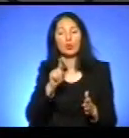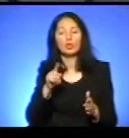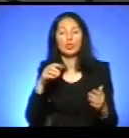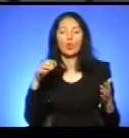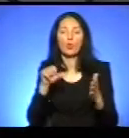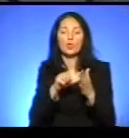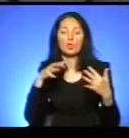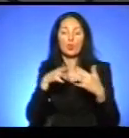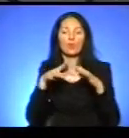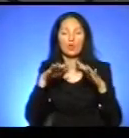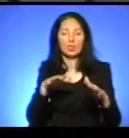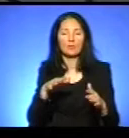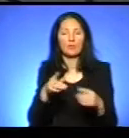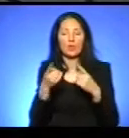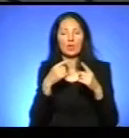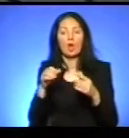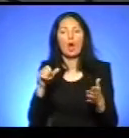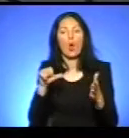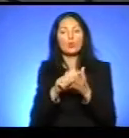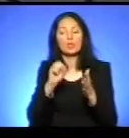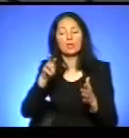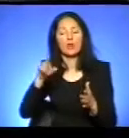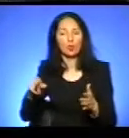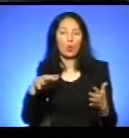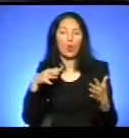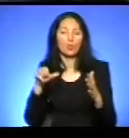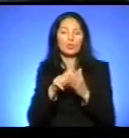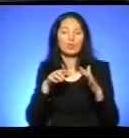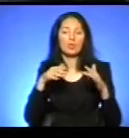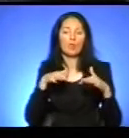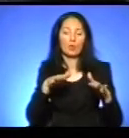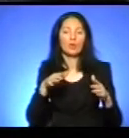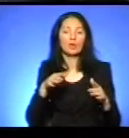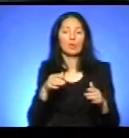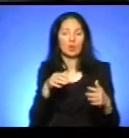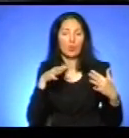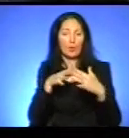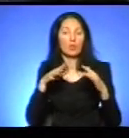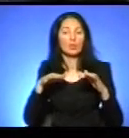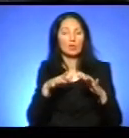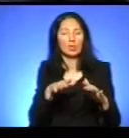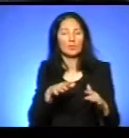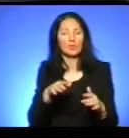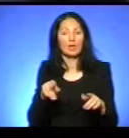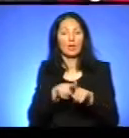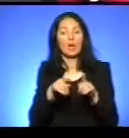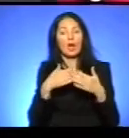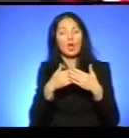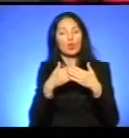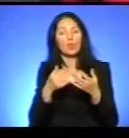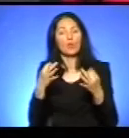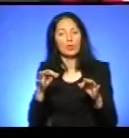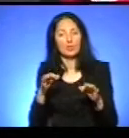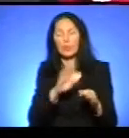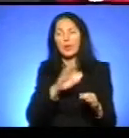бойових дій? Йдеться про учасників бойових дій, учасників АТО та добровольців. Ми не говоримо за такі категорії, як інваліди, пенсіонери, тому що...